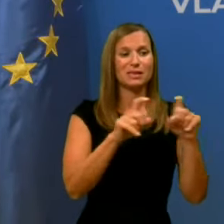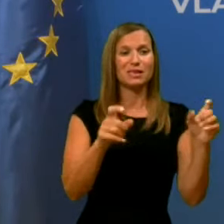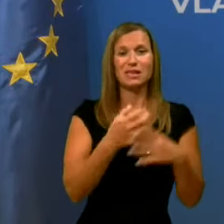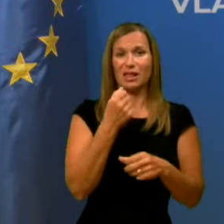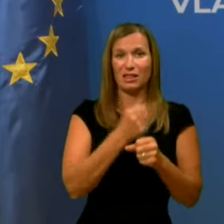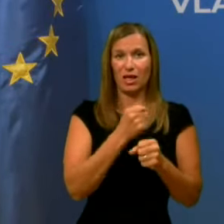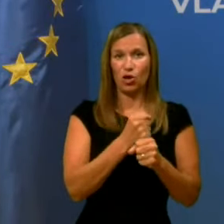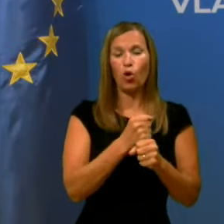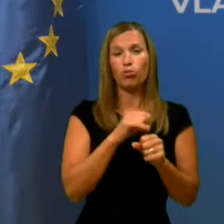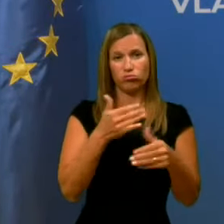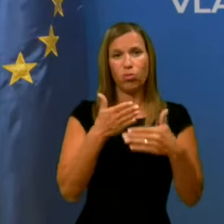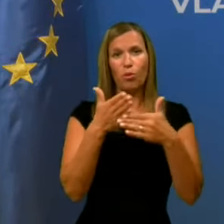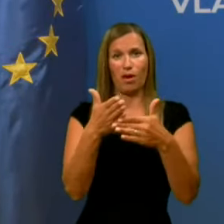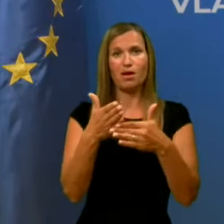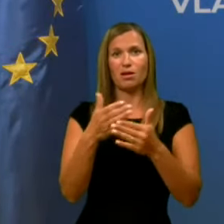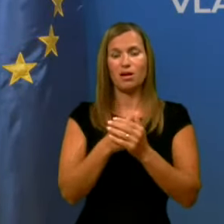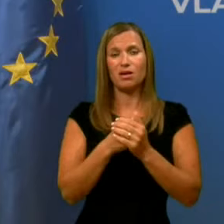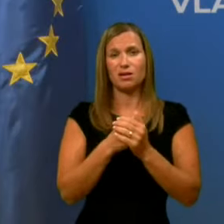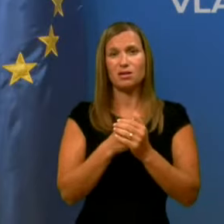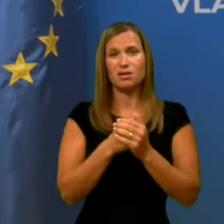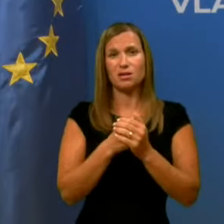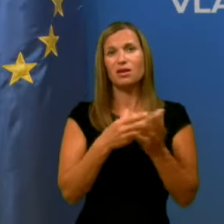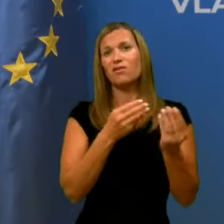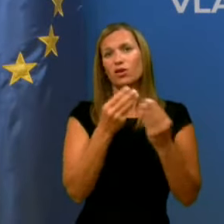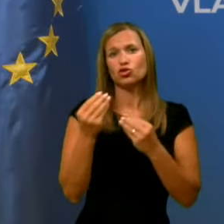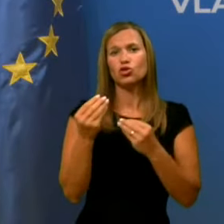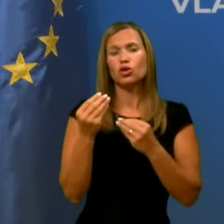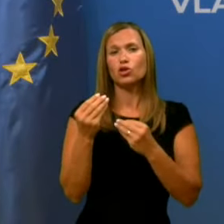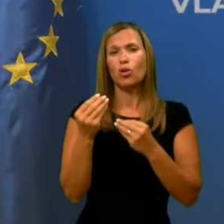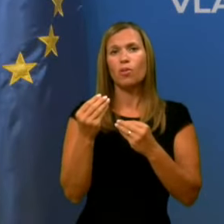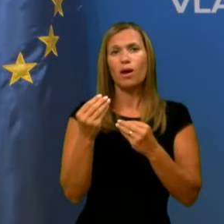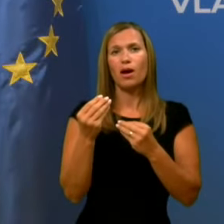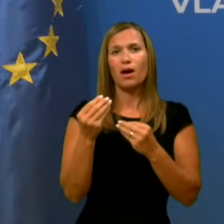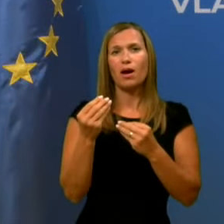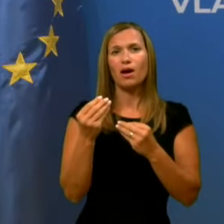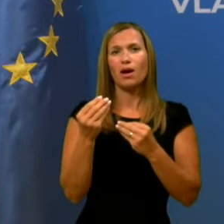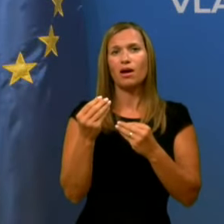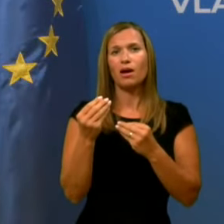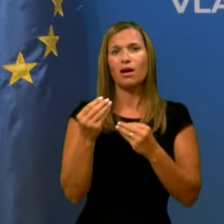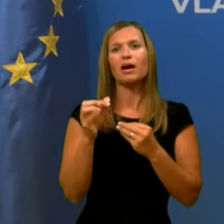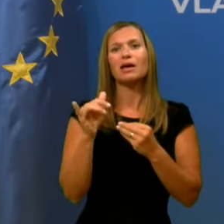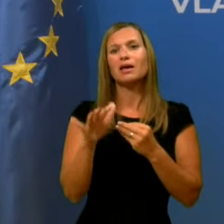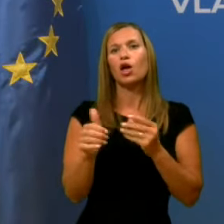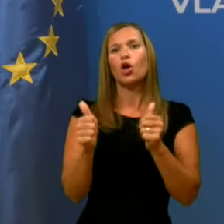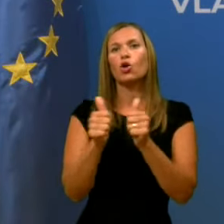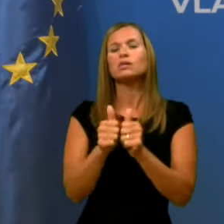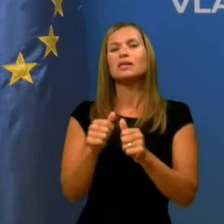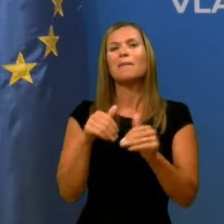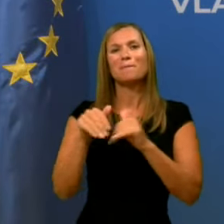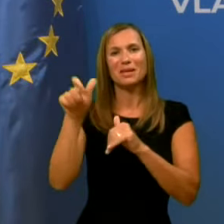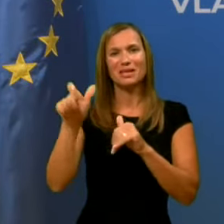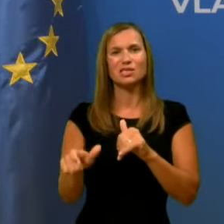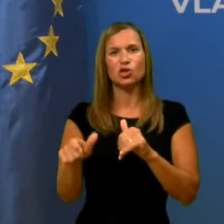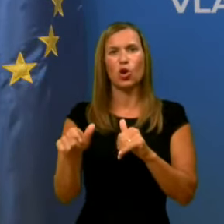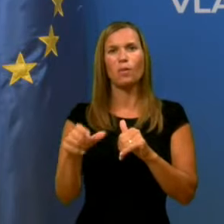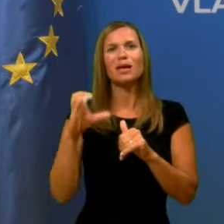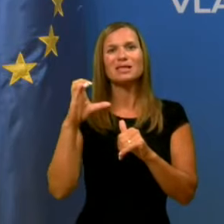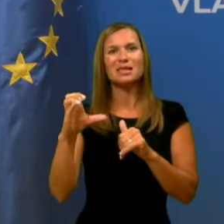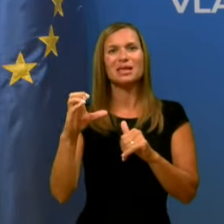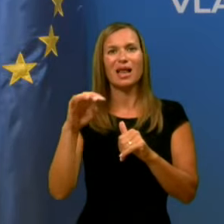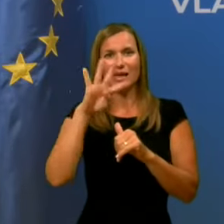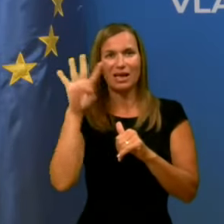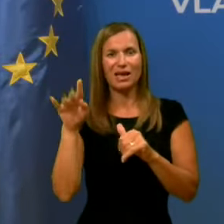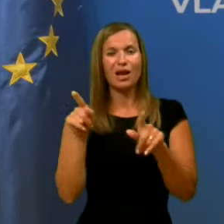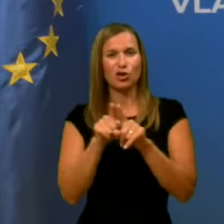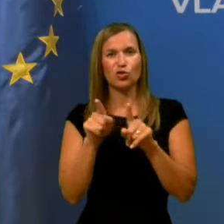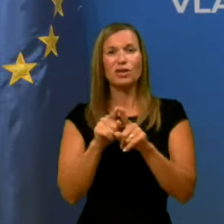pomagalo. V veliki mir je bilo to upravljeno. Danes greva z ministrom Ciglerjem Kraljem tudi v